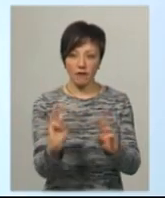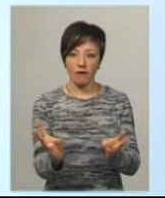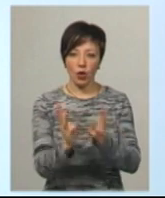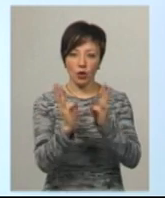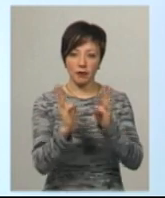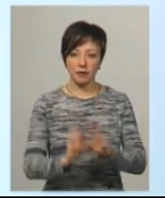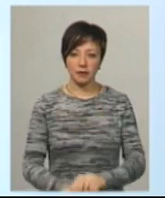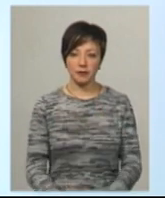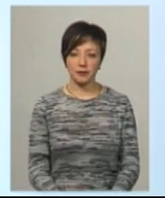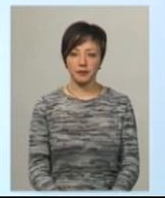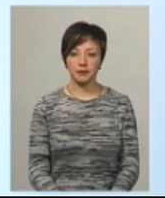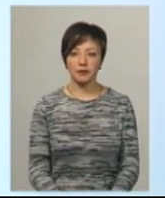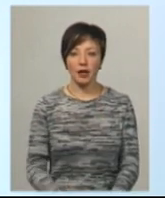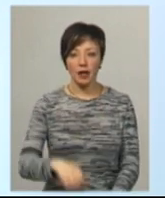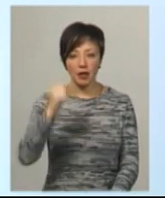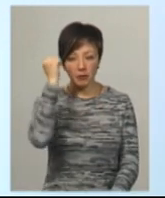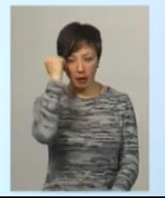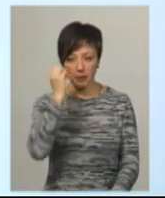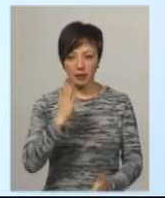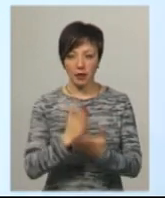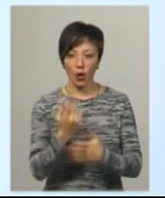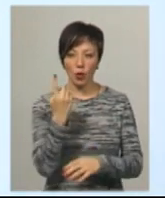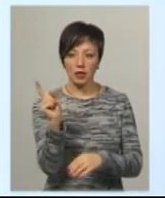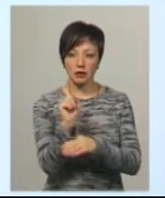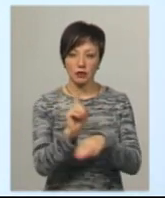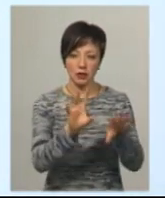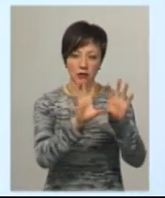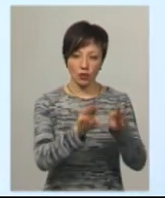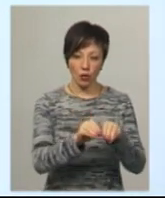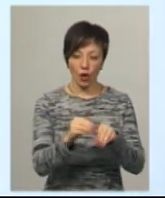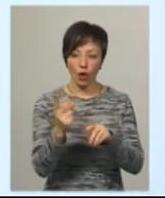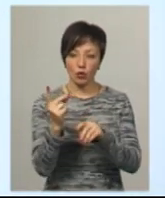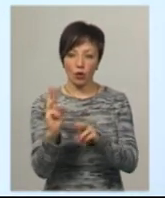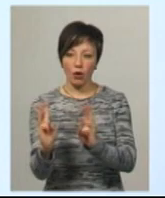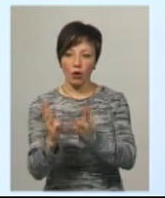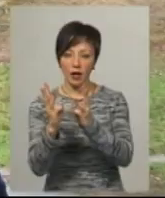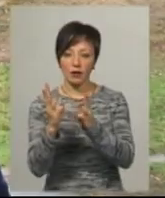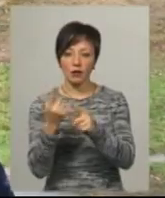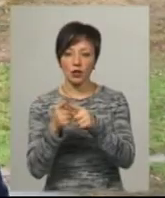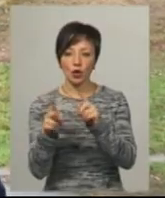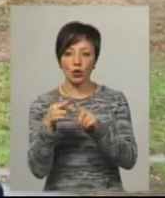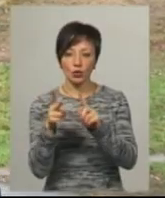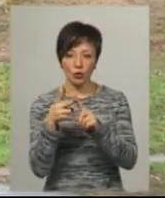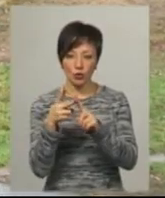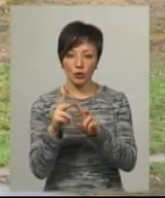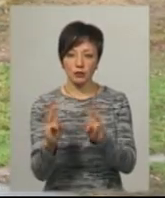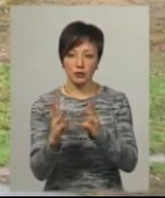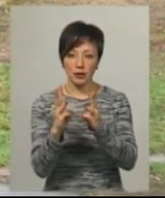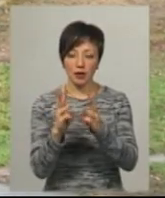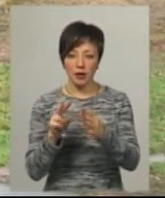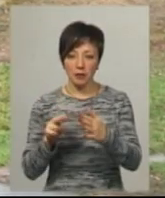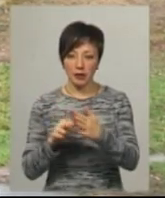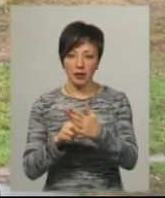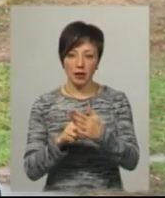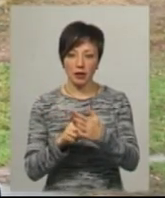Віктор Контрацький. На пам'ятнику є одна свічка, яка затухла, а друга, яка горить. До цієї свічки ми під'єднали,